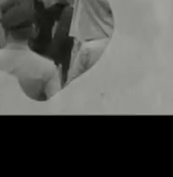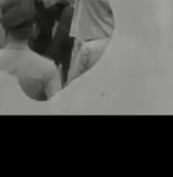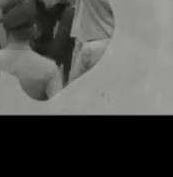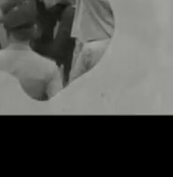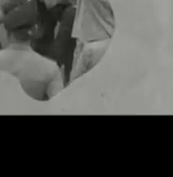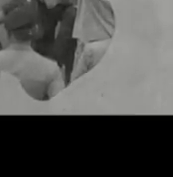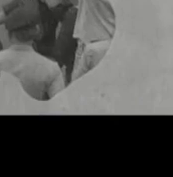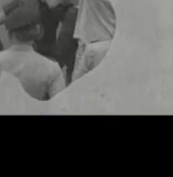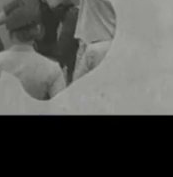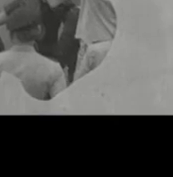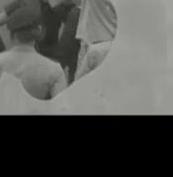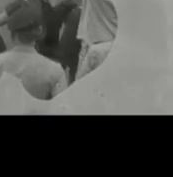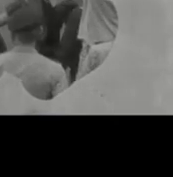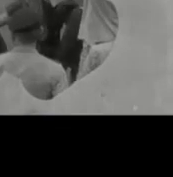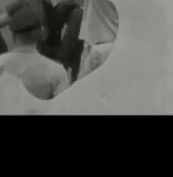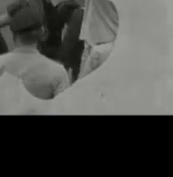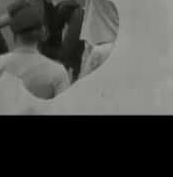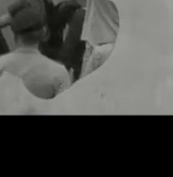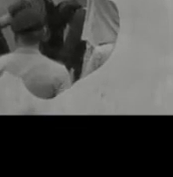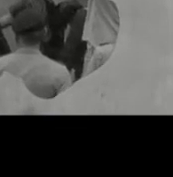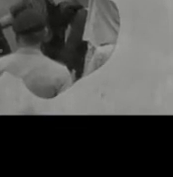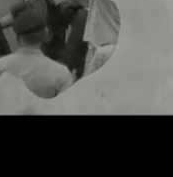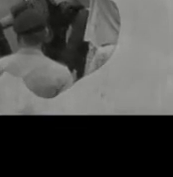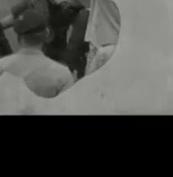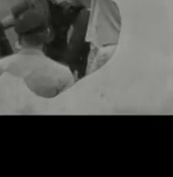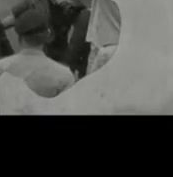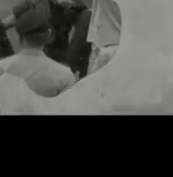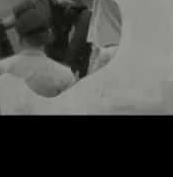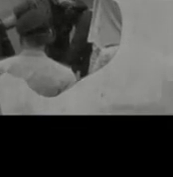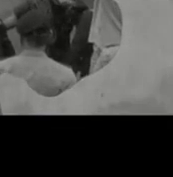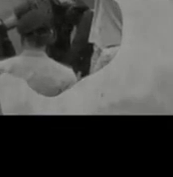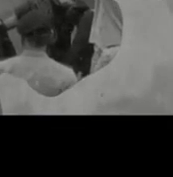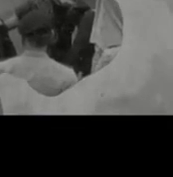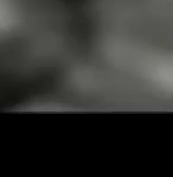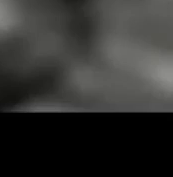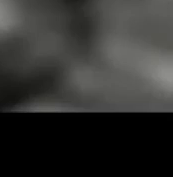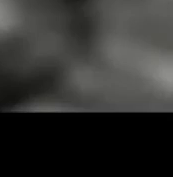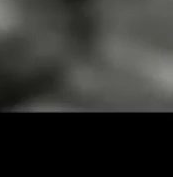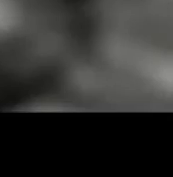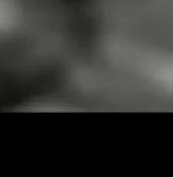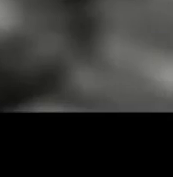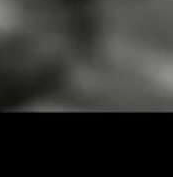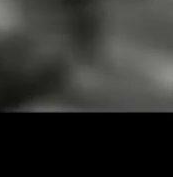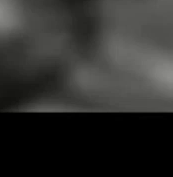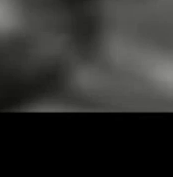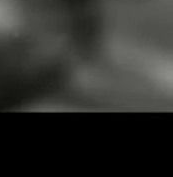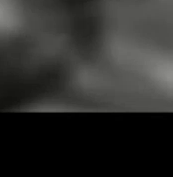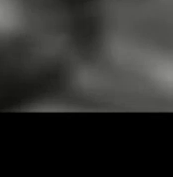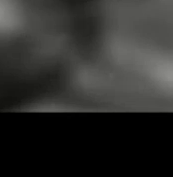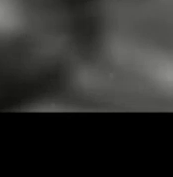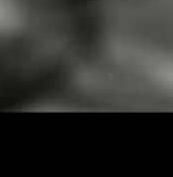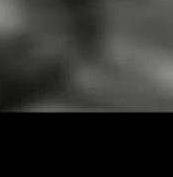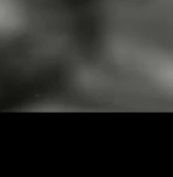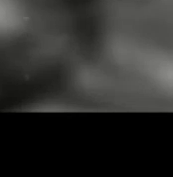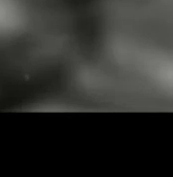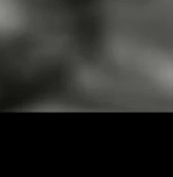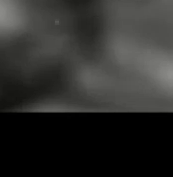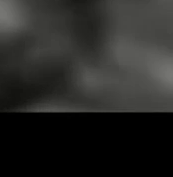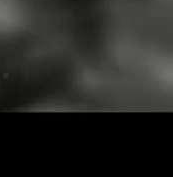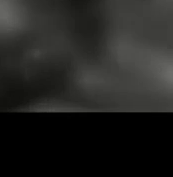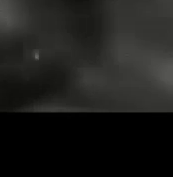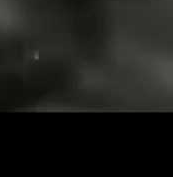Asal kalian tidak membawa ego... Bergerombol di sana-sini. Berhaha-hihi mengabaikan yang diatur.